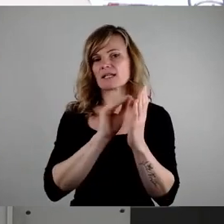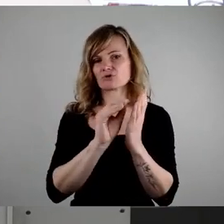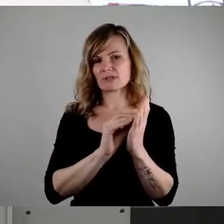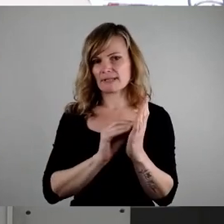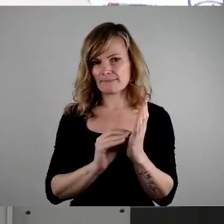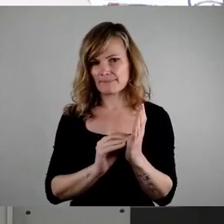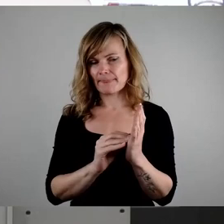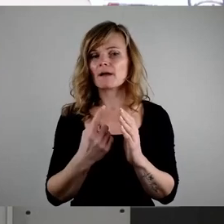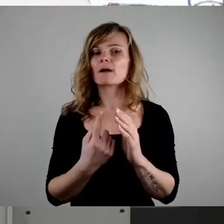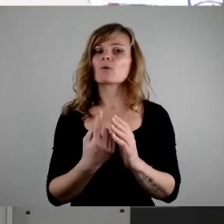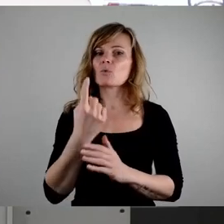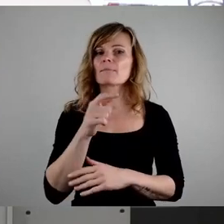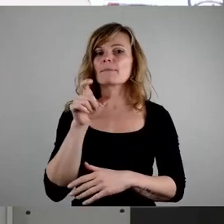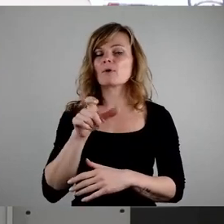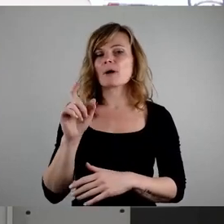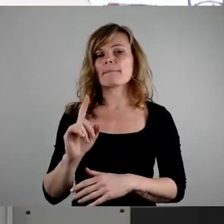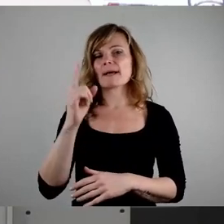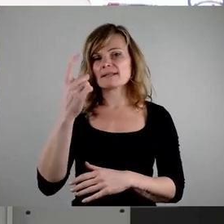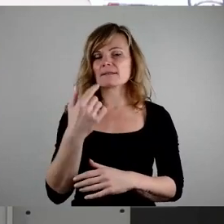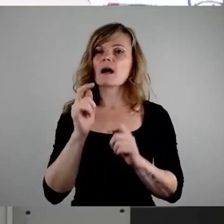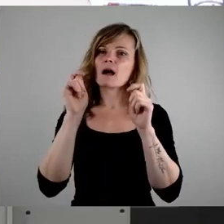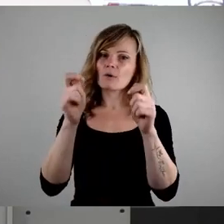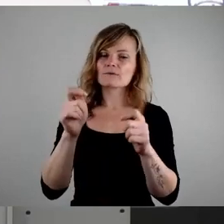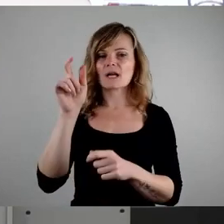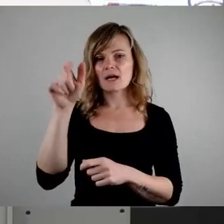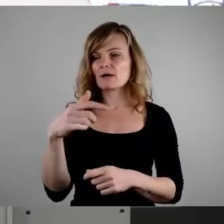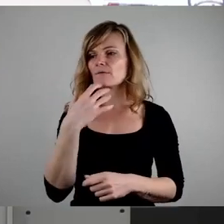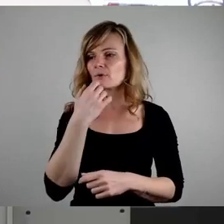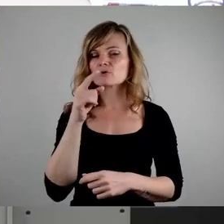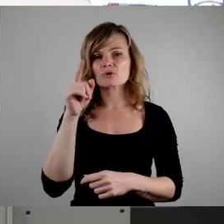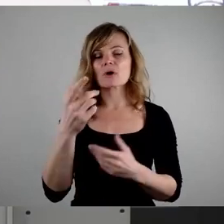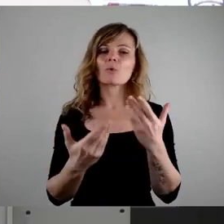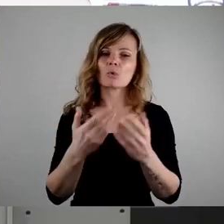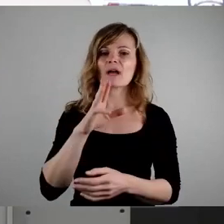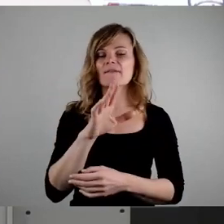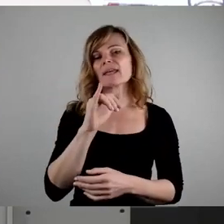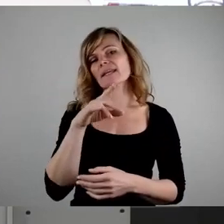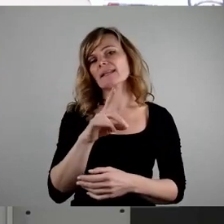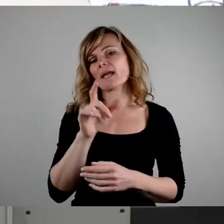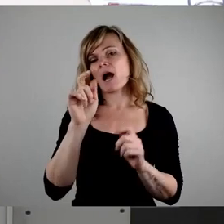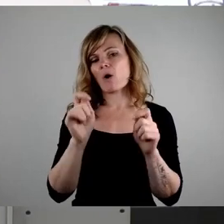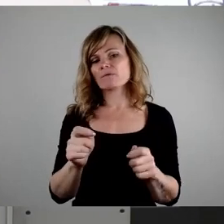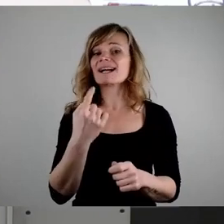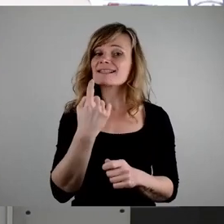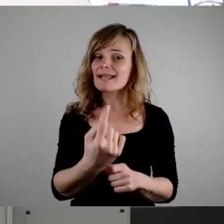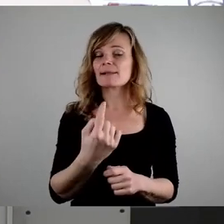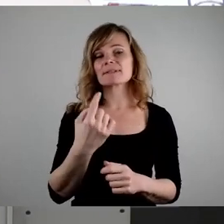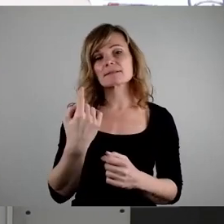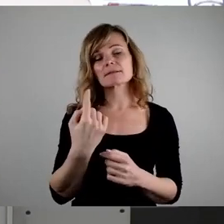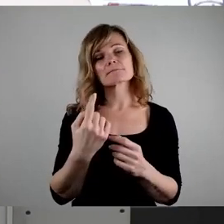Oberbürgermeister beauftragen bzw. die WED beauftragen in der Endkonsequenz, ein eigenes Konzept zur